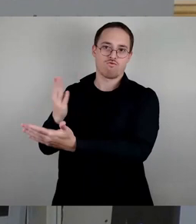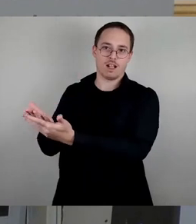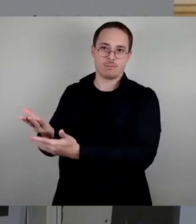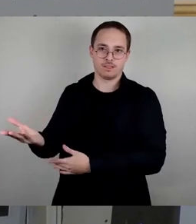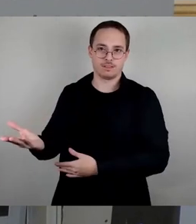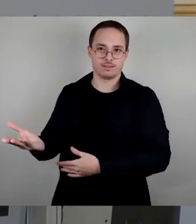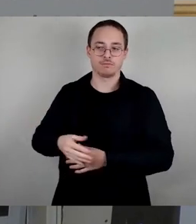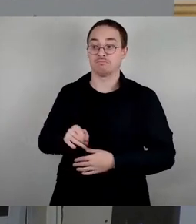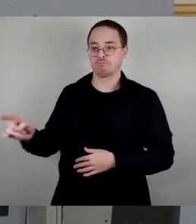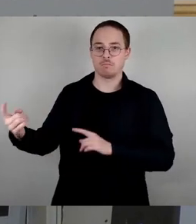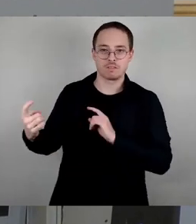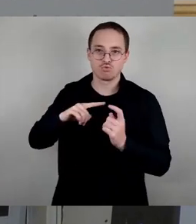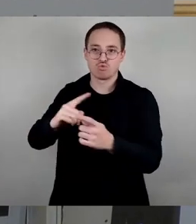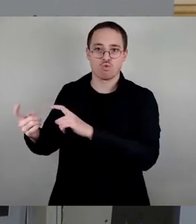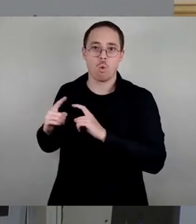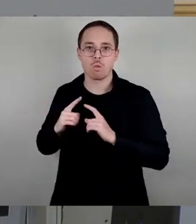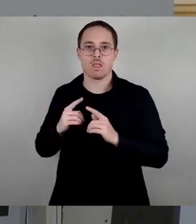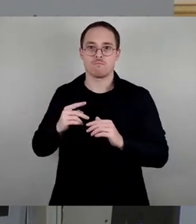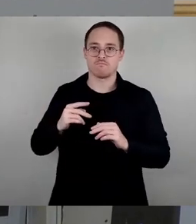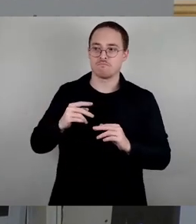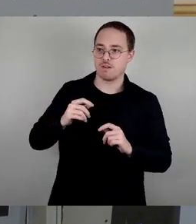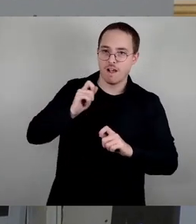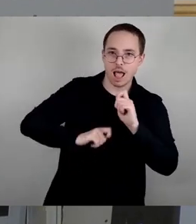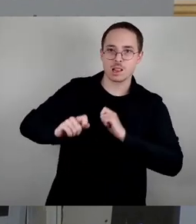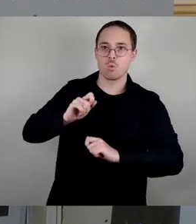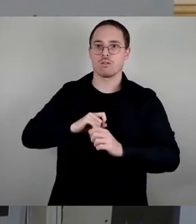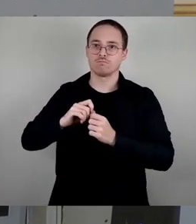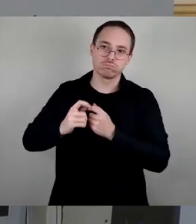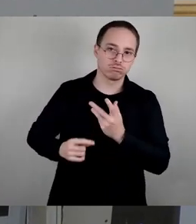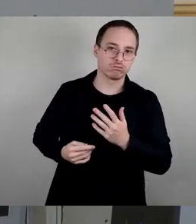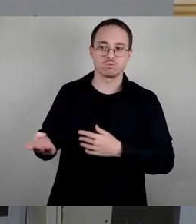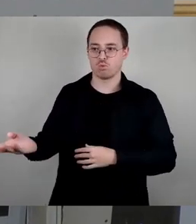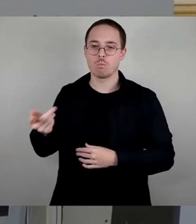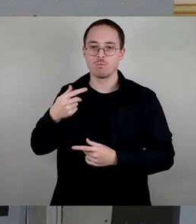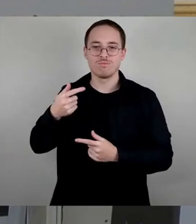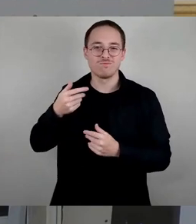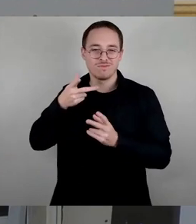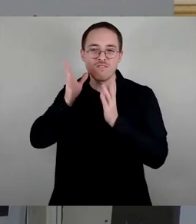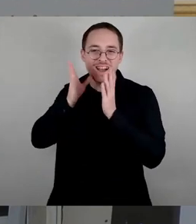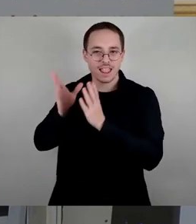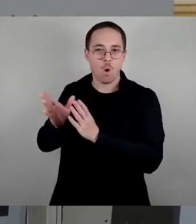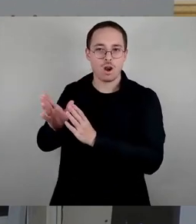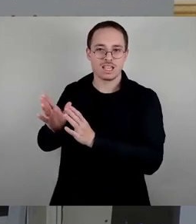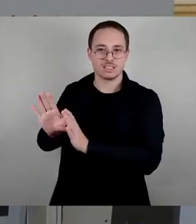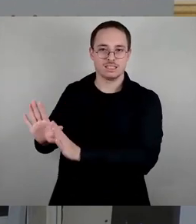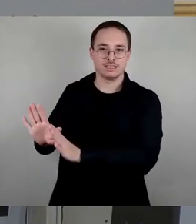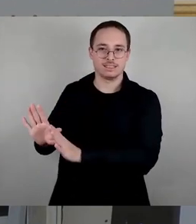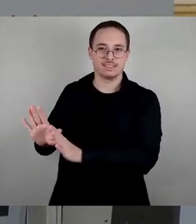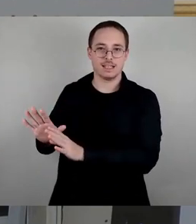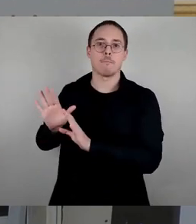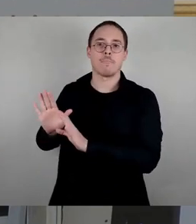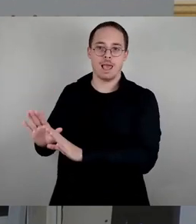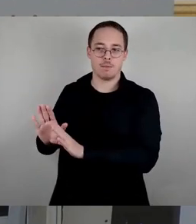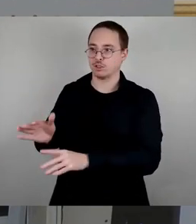Verhandlungen statt. Die sind vertraulich vereinbart und ich finde, dort sollten wir sie lassen.